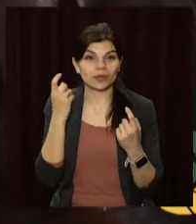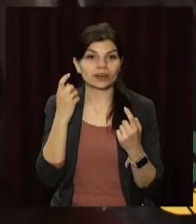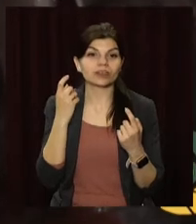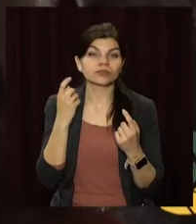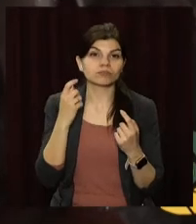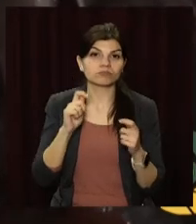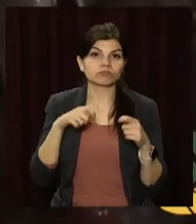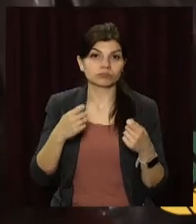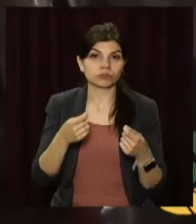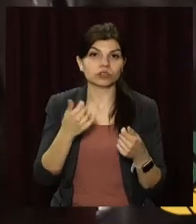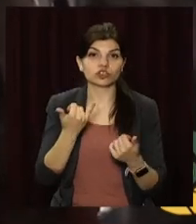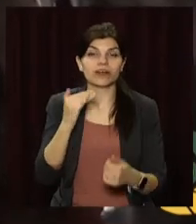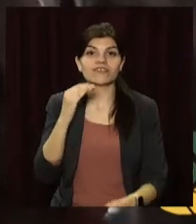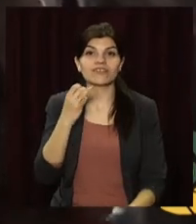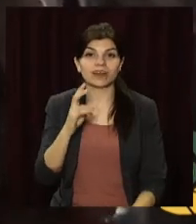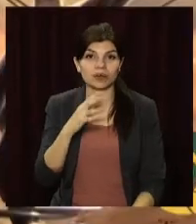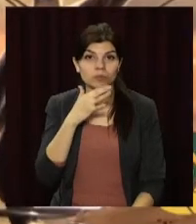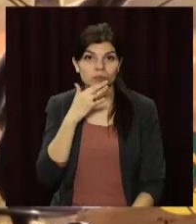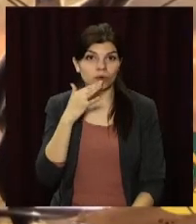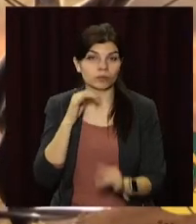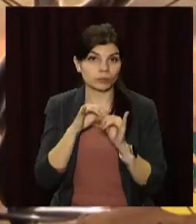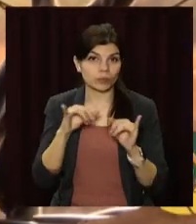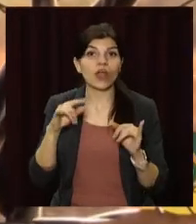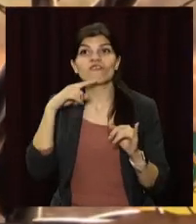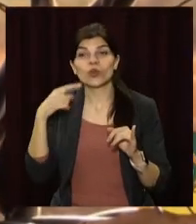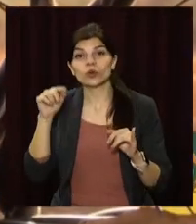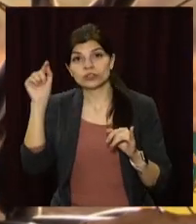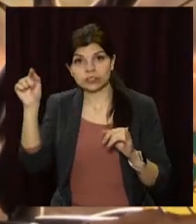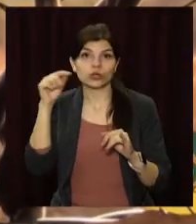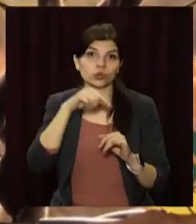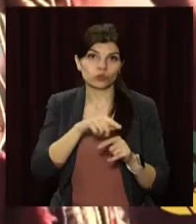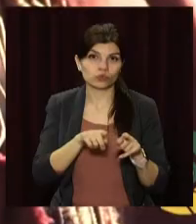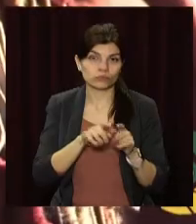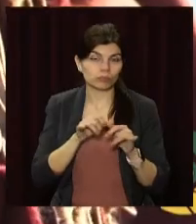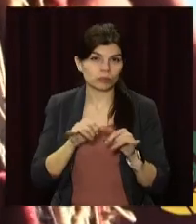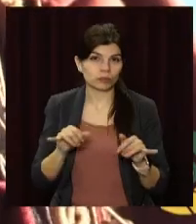просторі на тимчасово окупованих територіях та в Росії значно зросла.